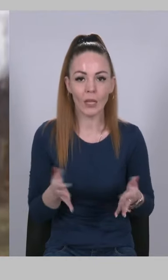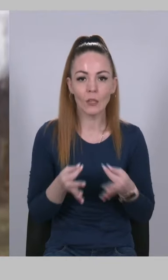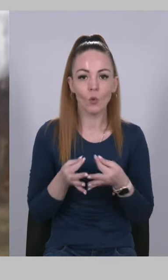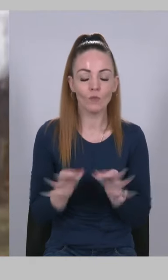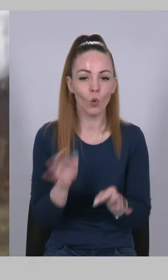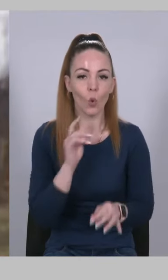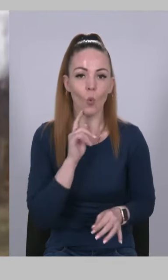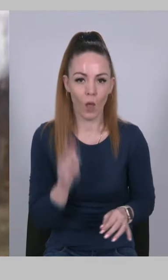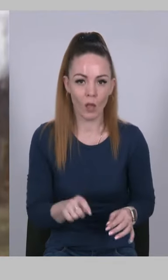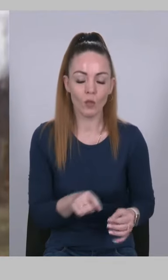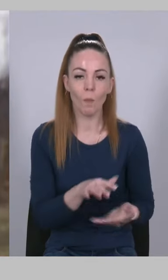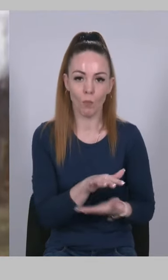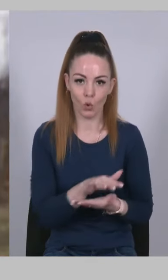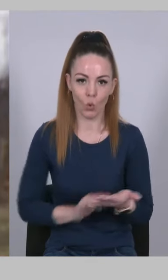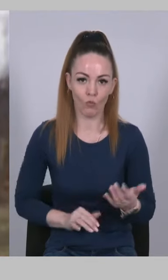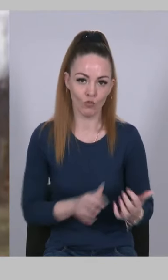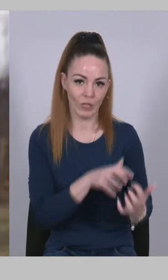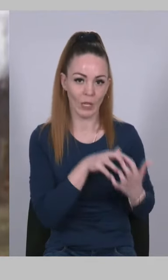продовжувати боротьбу.